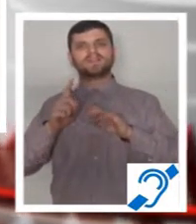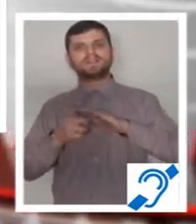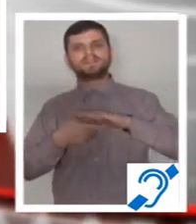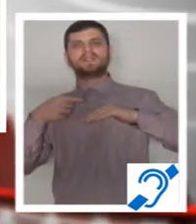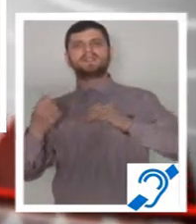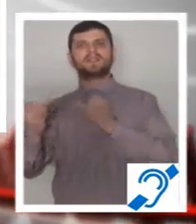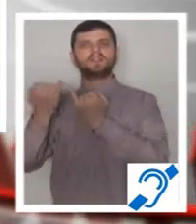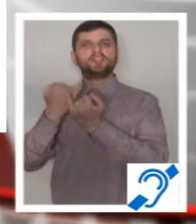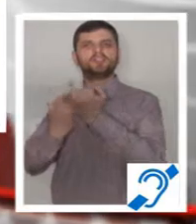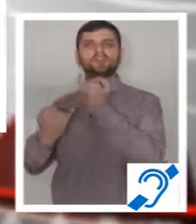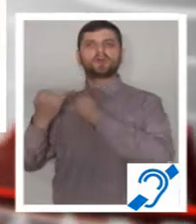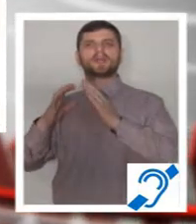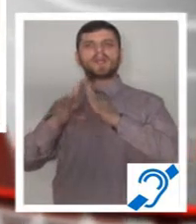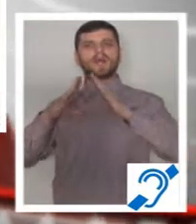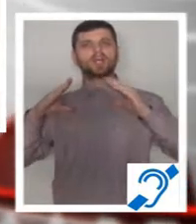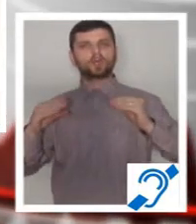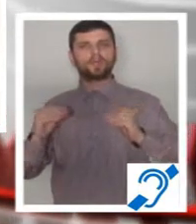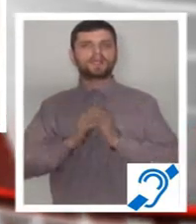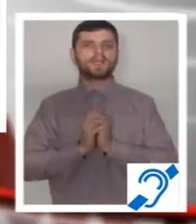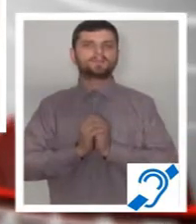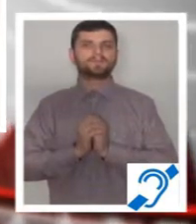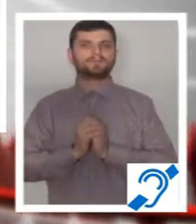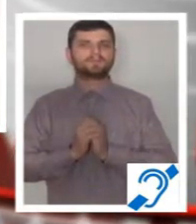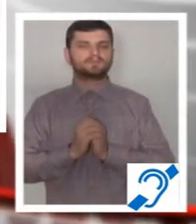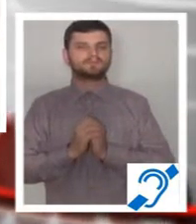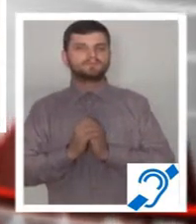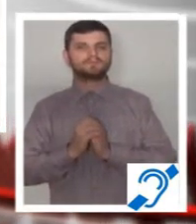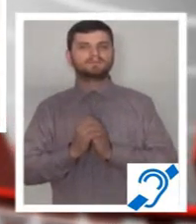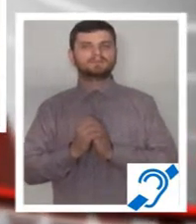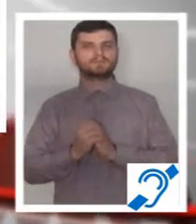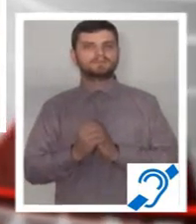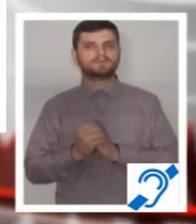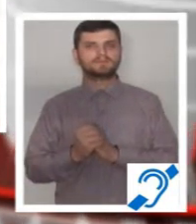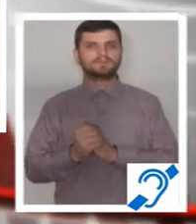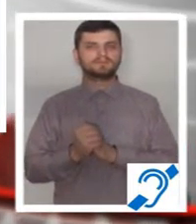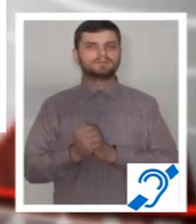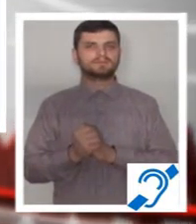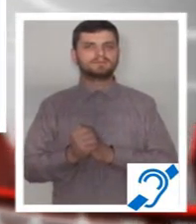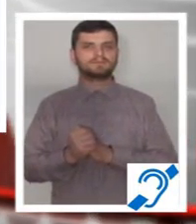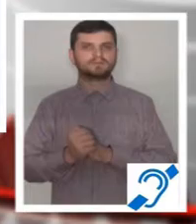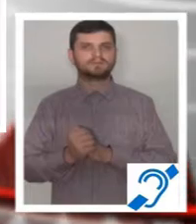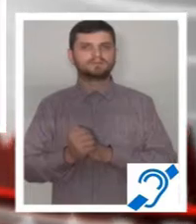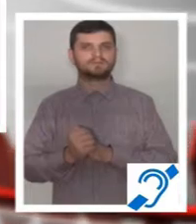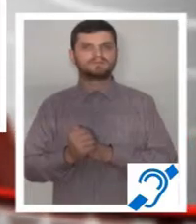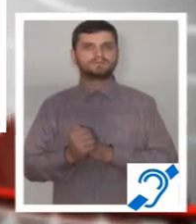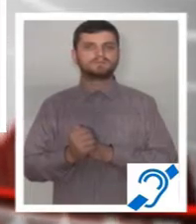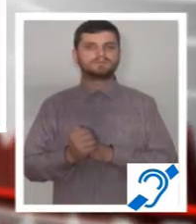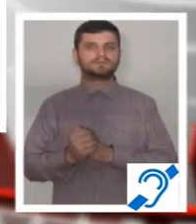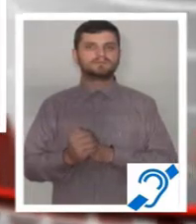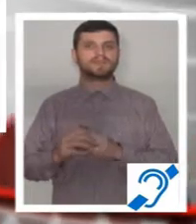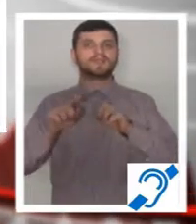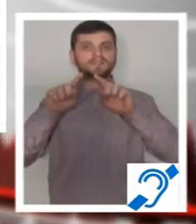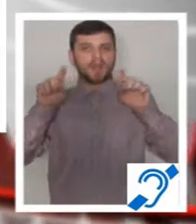române, și, după cum se poate observa, se păstrează într-o stare deosebită. Tablourile